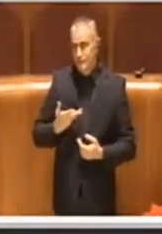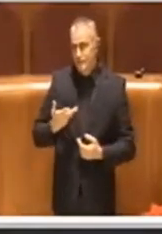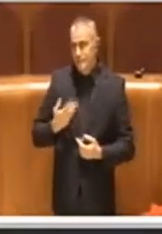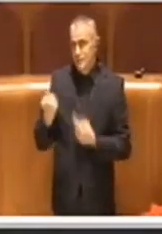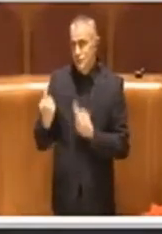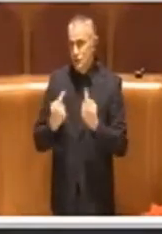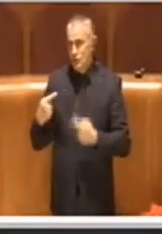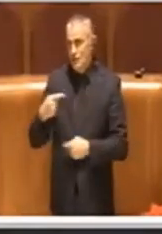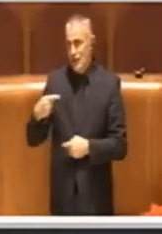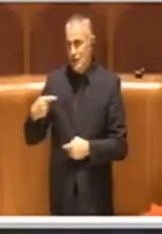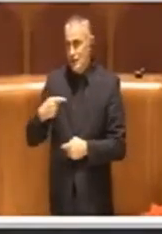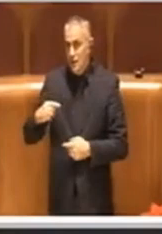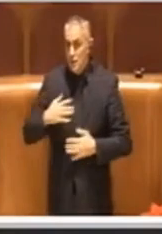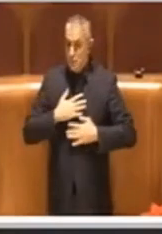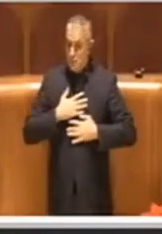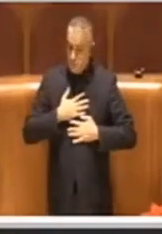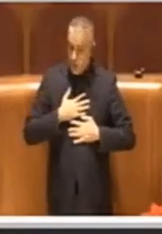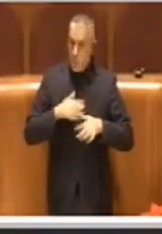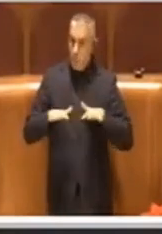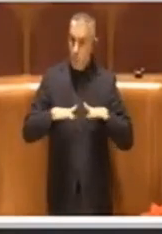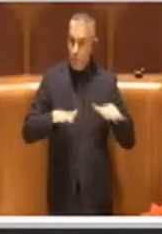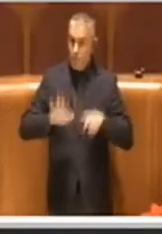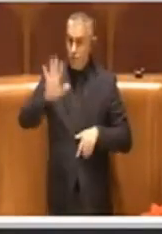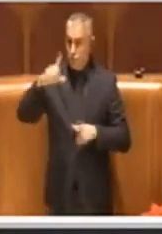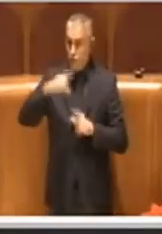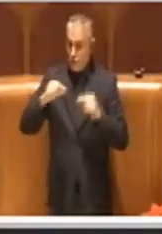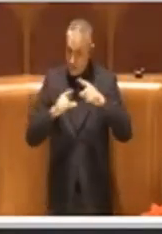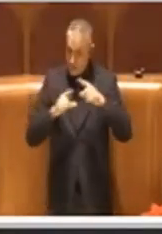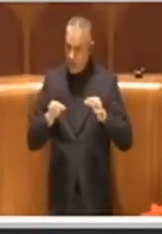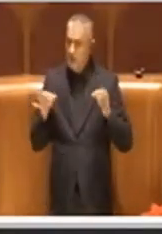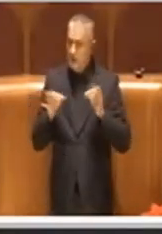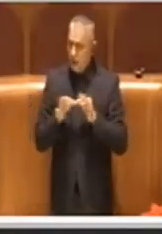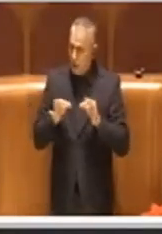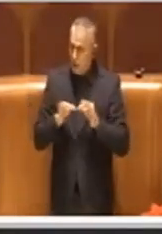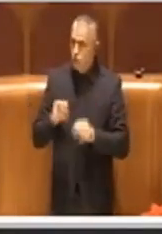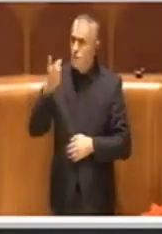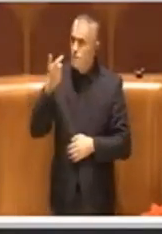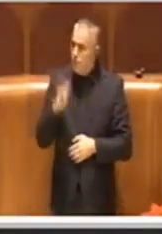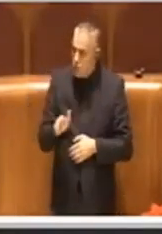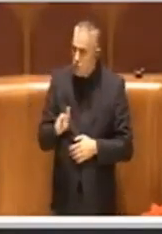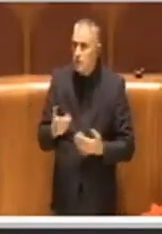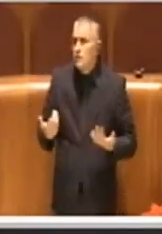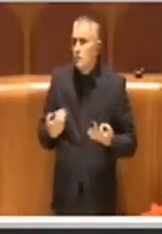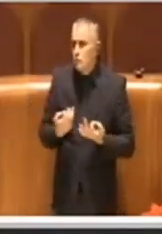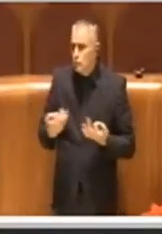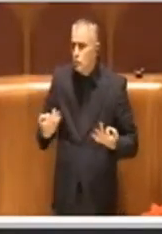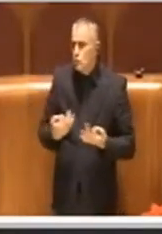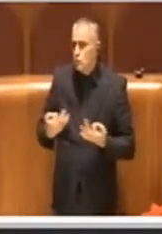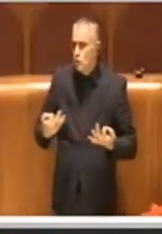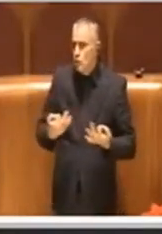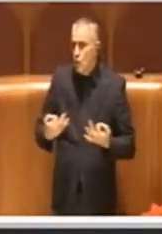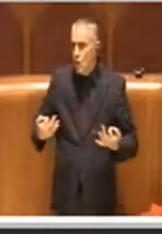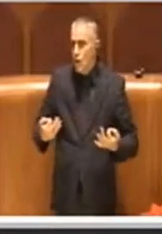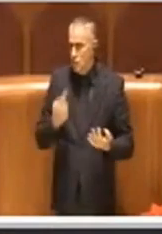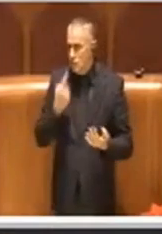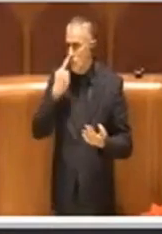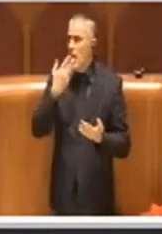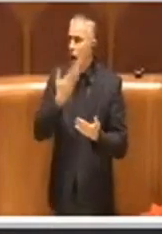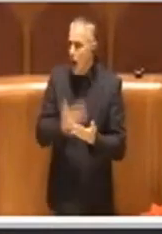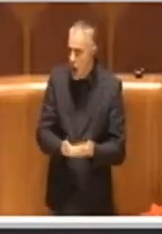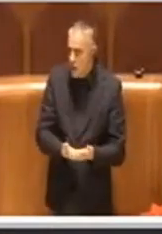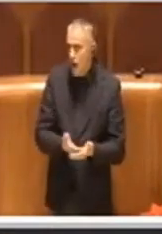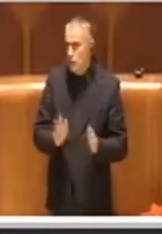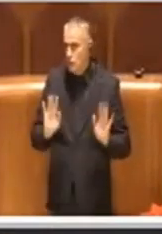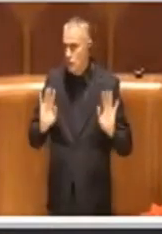noi diamo il voto favorevole a questa mozione perché coerentemente e in modo molto appropriato, se mi posso